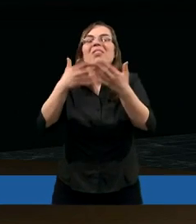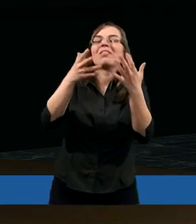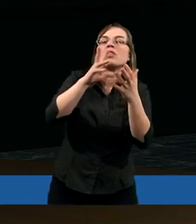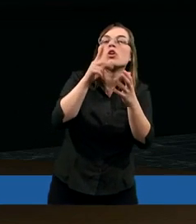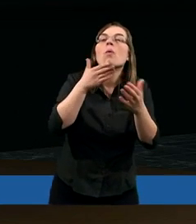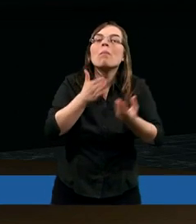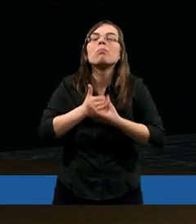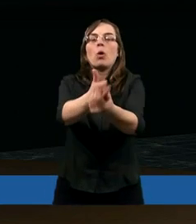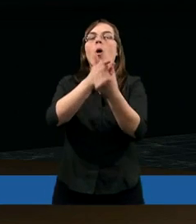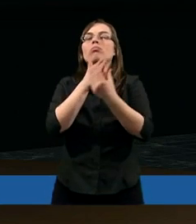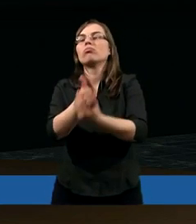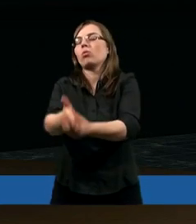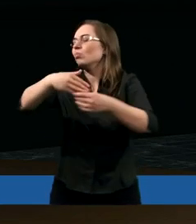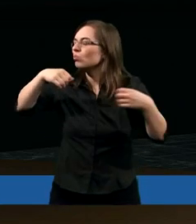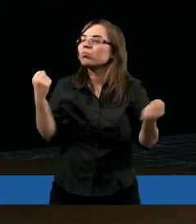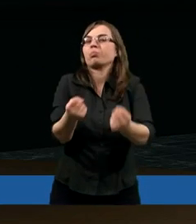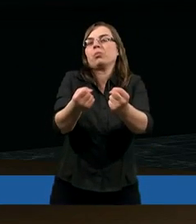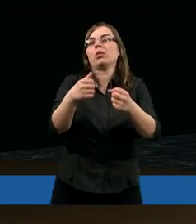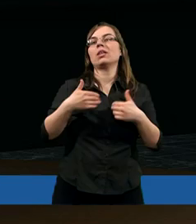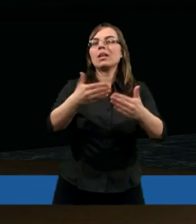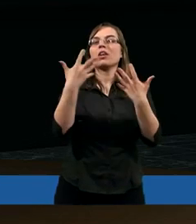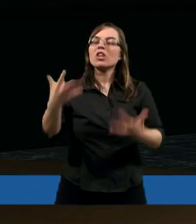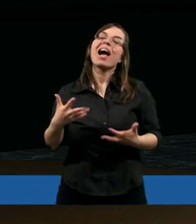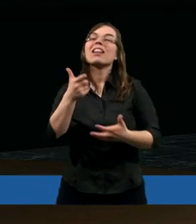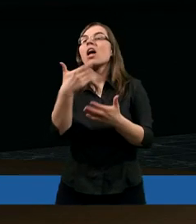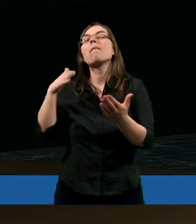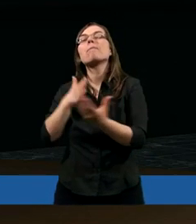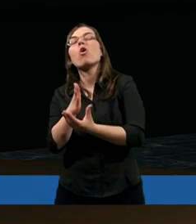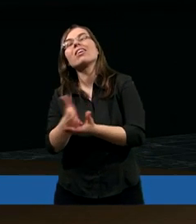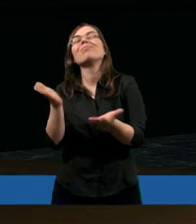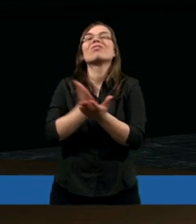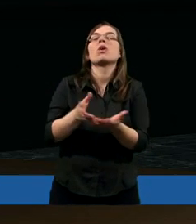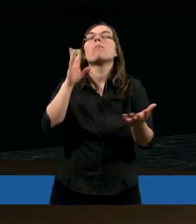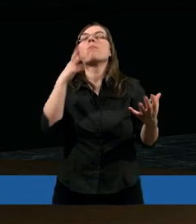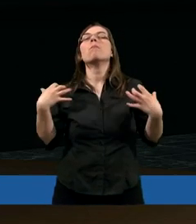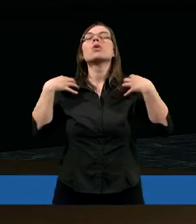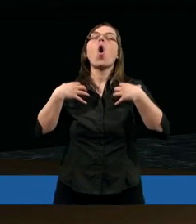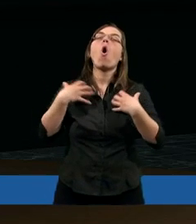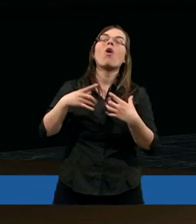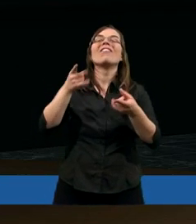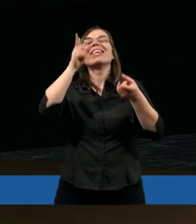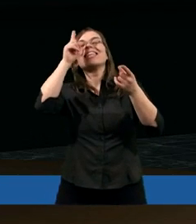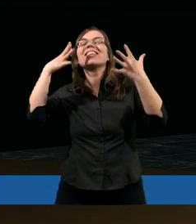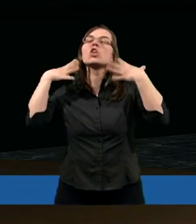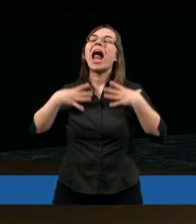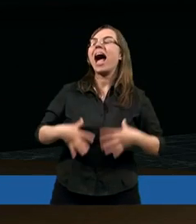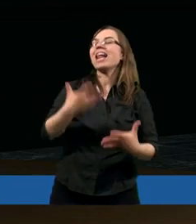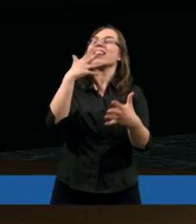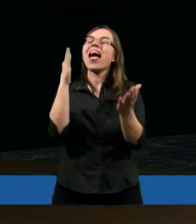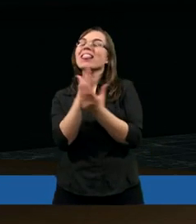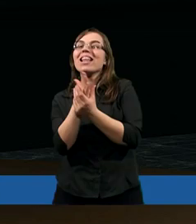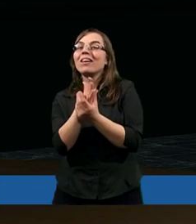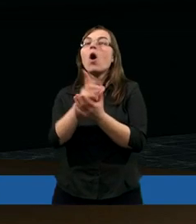naprzeciwko potrzebom. I to były nie tylko potrzeby te takie biologiczne, typowo ludzkie, cielesne,